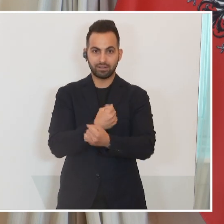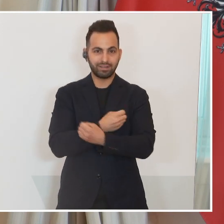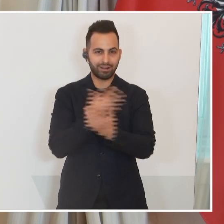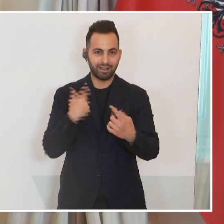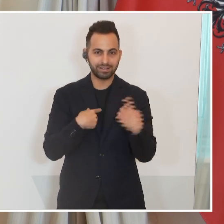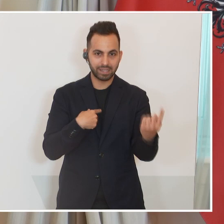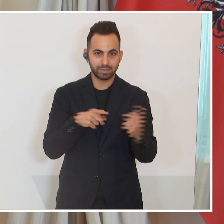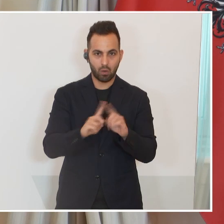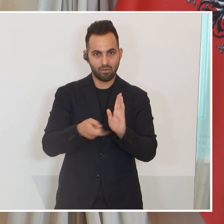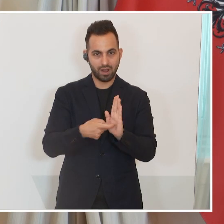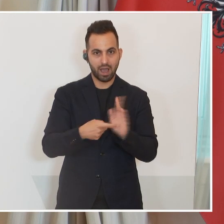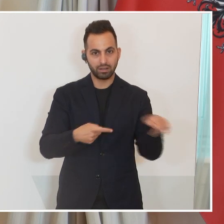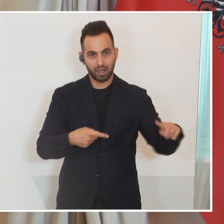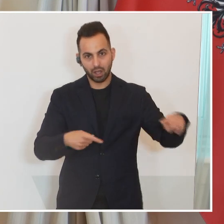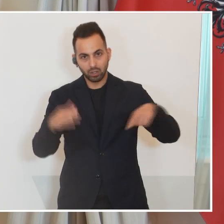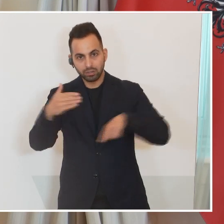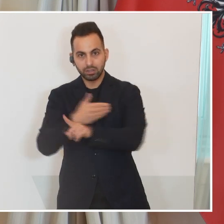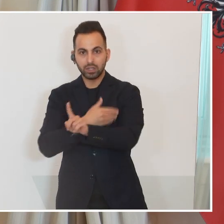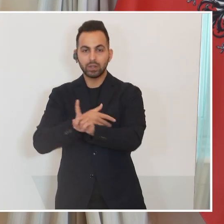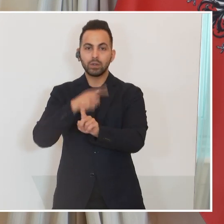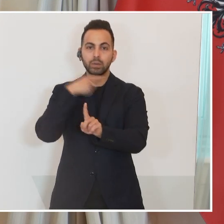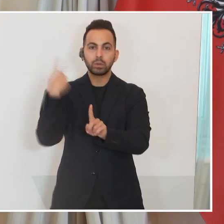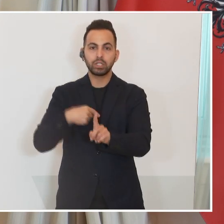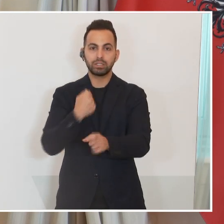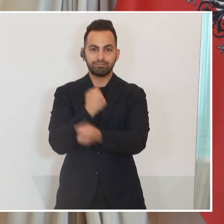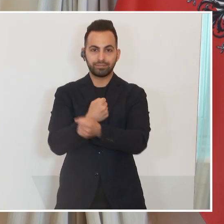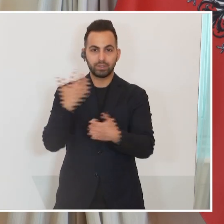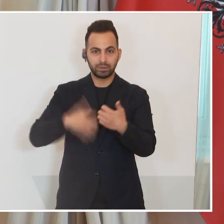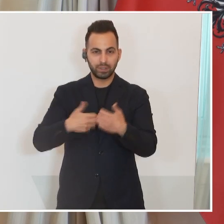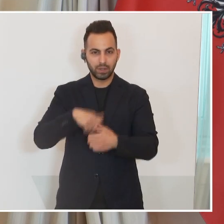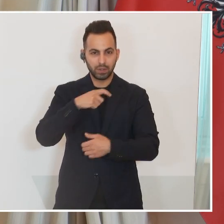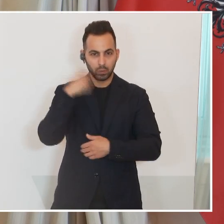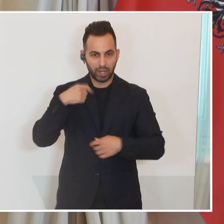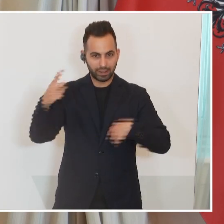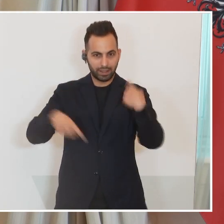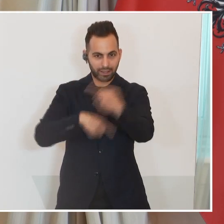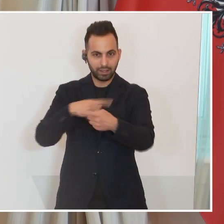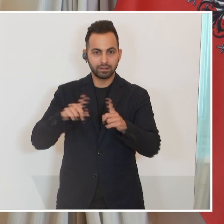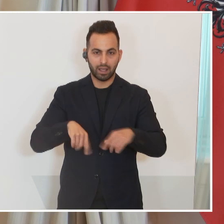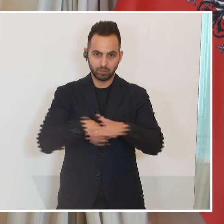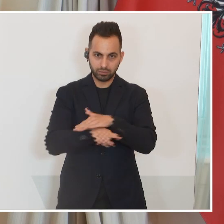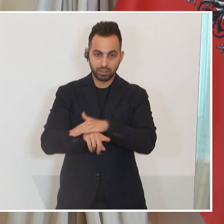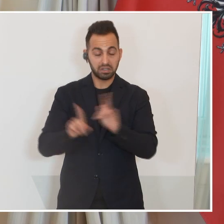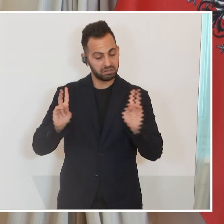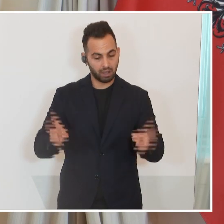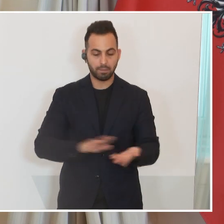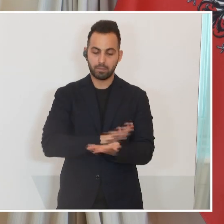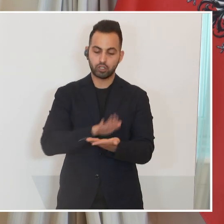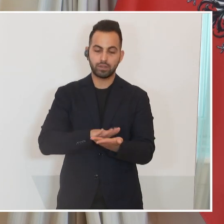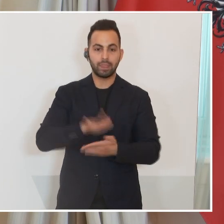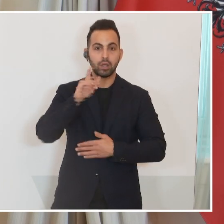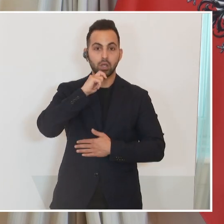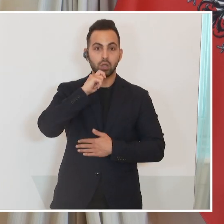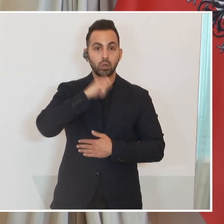Gegenseite auch diesen Zugang zu russischen Kriegsgefangenen in der Ukraine. Da kann ich aber bestätigen, dass auch von der ukrainischen